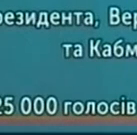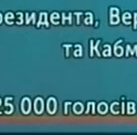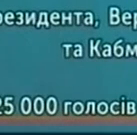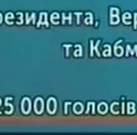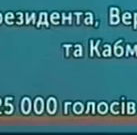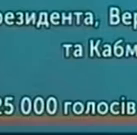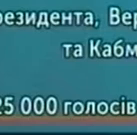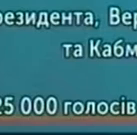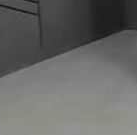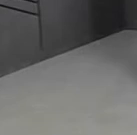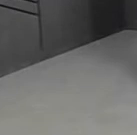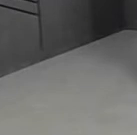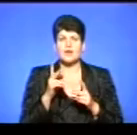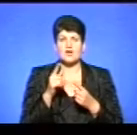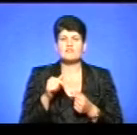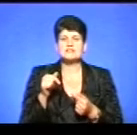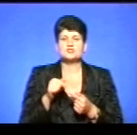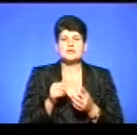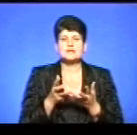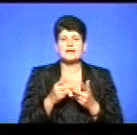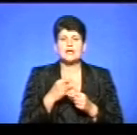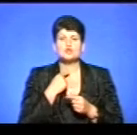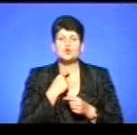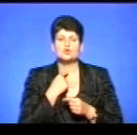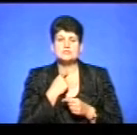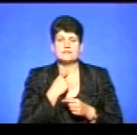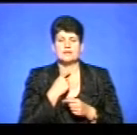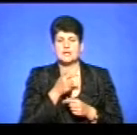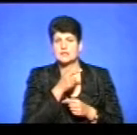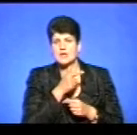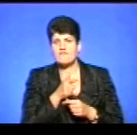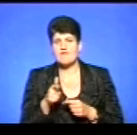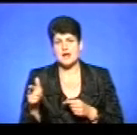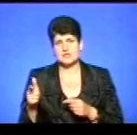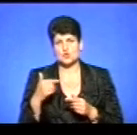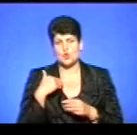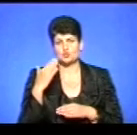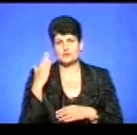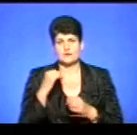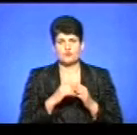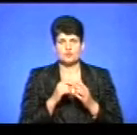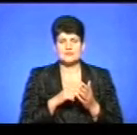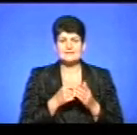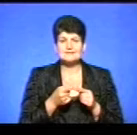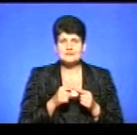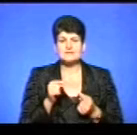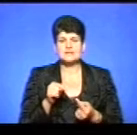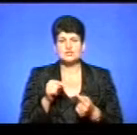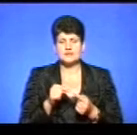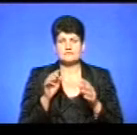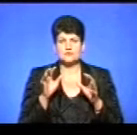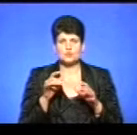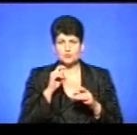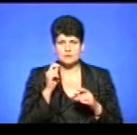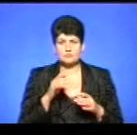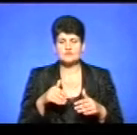в Києві. От, власне, як визначається кількість голосів та тривалість голосування в кожному місті? Це все визначається відповідно до Закону України про